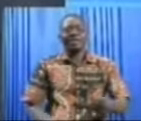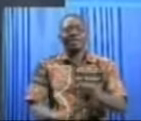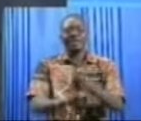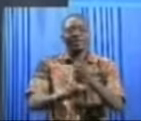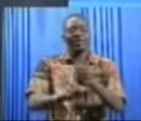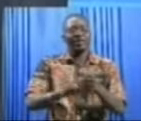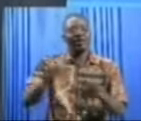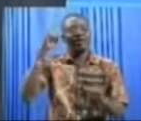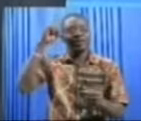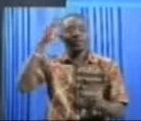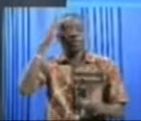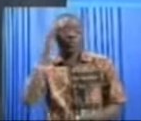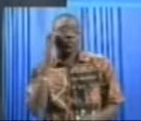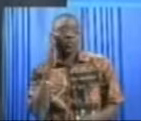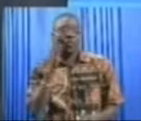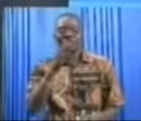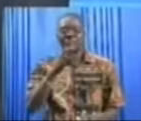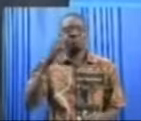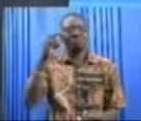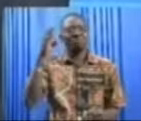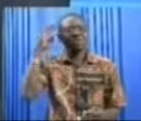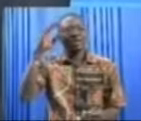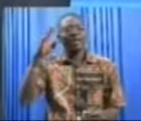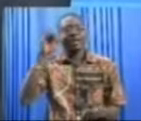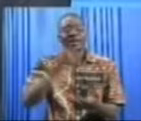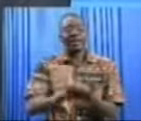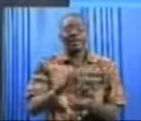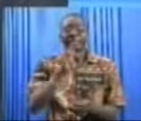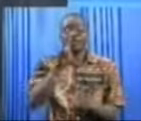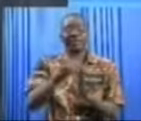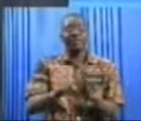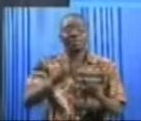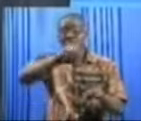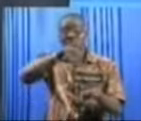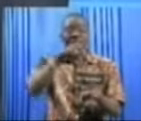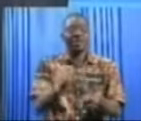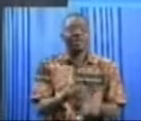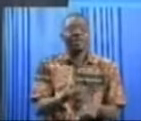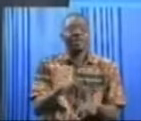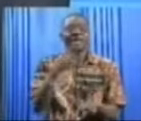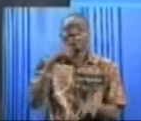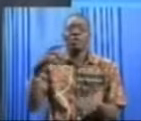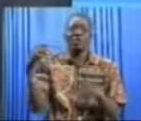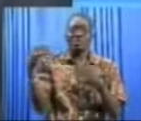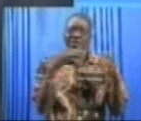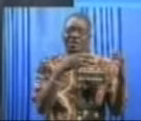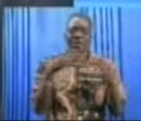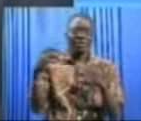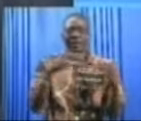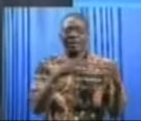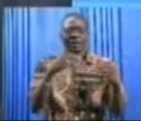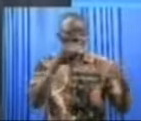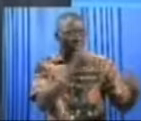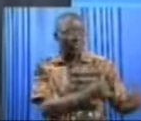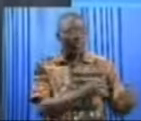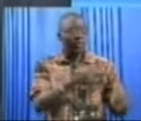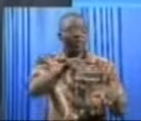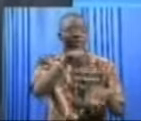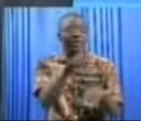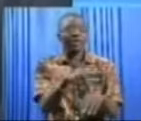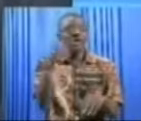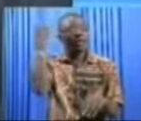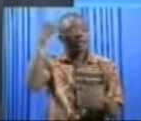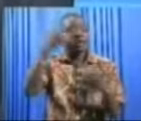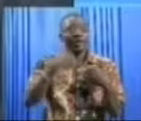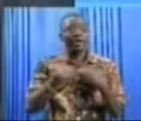leurs couleurs. C'est également le cas pour les Nigériens qui doivent se battre. Et il faut signaler, côté Nigérien, il y a des absences.